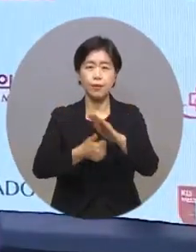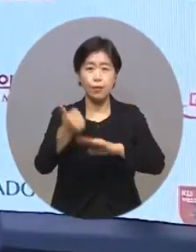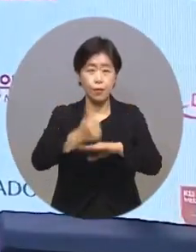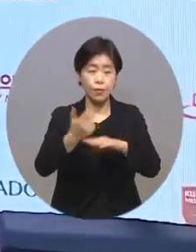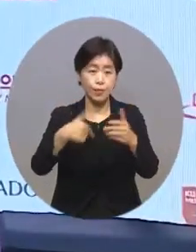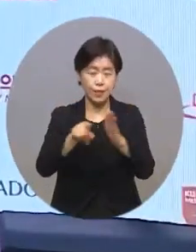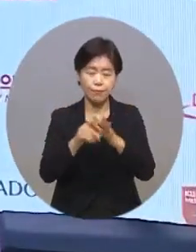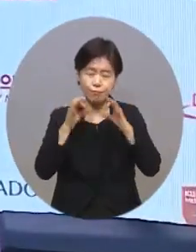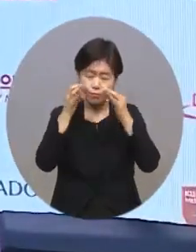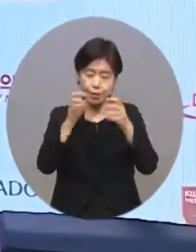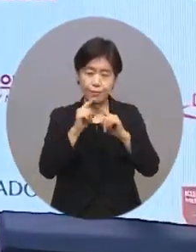뉴스 박성용입니다. 기상캐스터